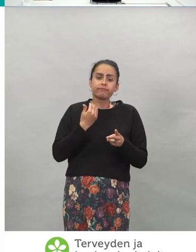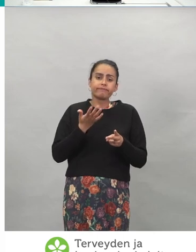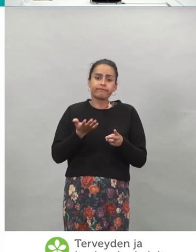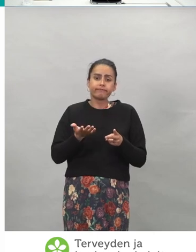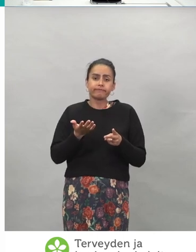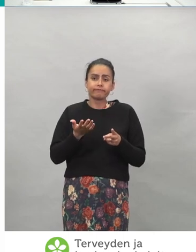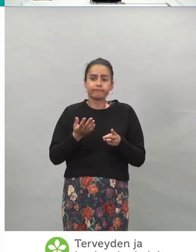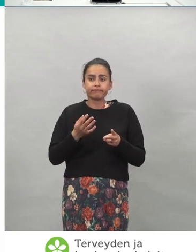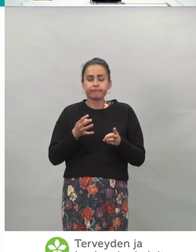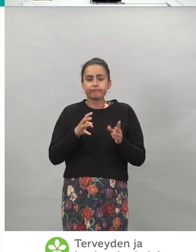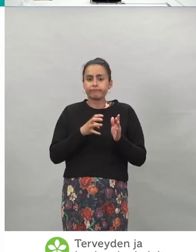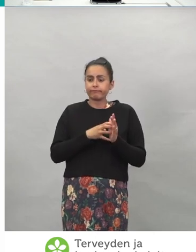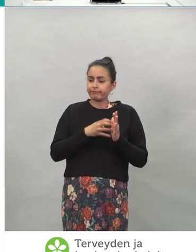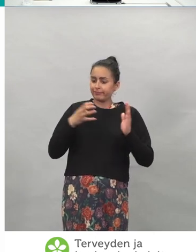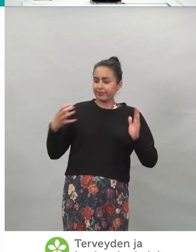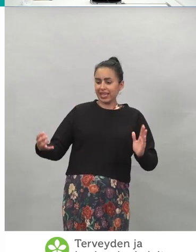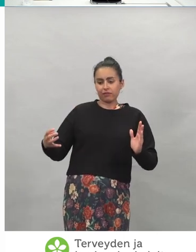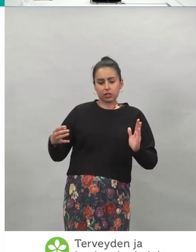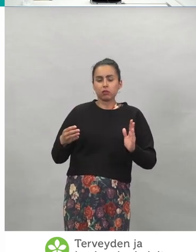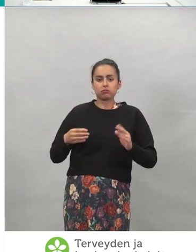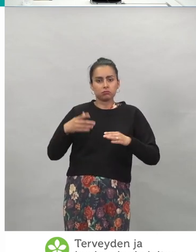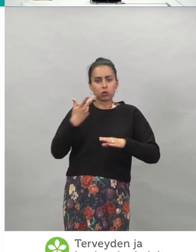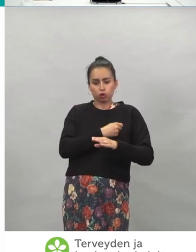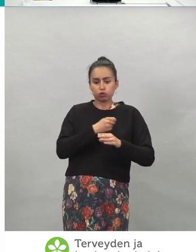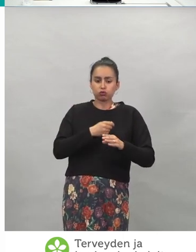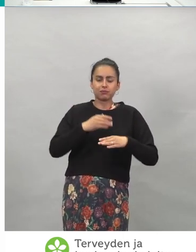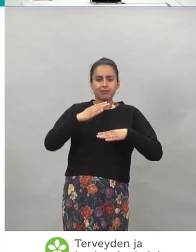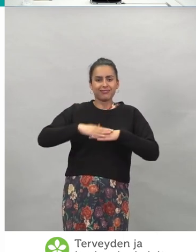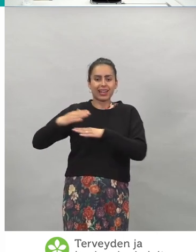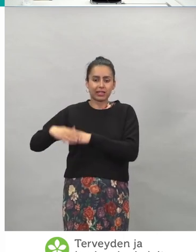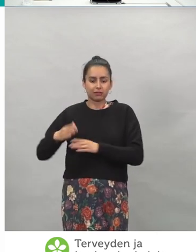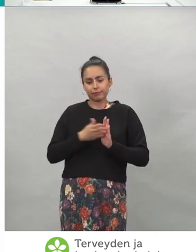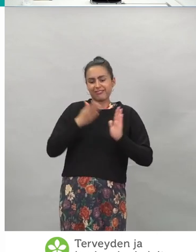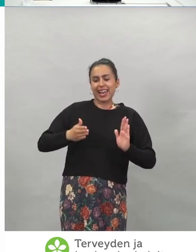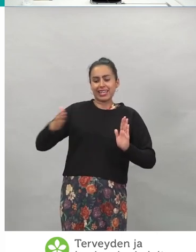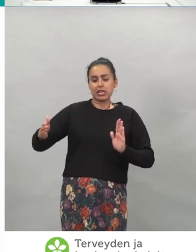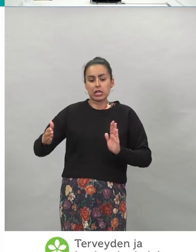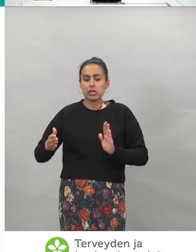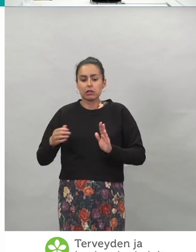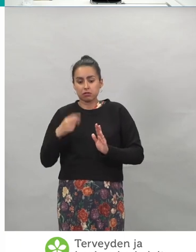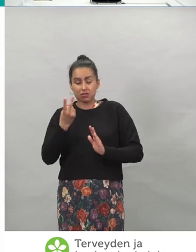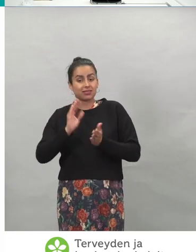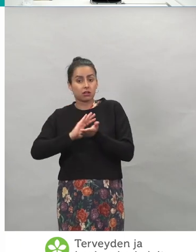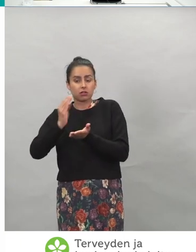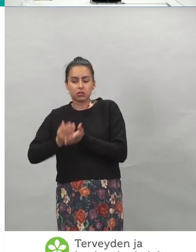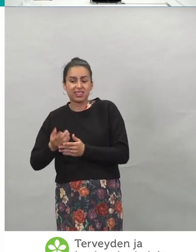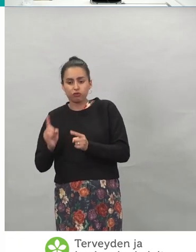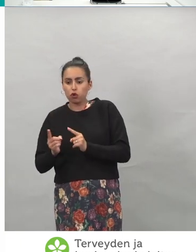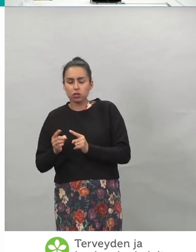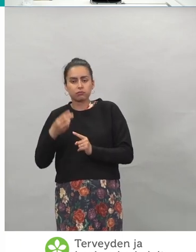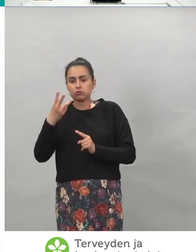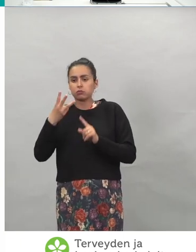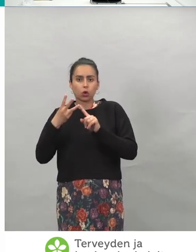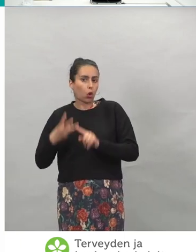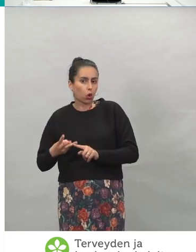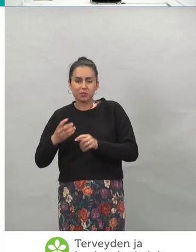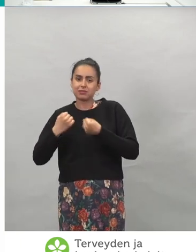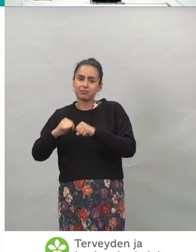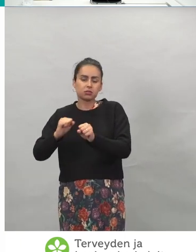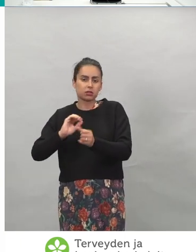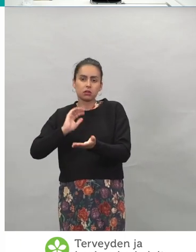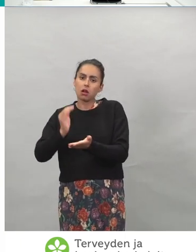neljän viikon rokotusvälillä kaksi annosta rokotetta, niin ei tule tarvitsemaan sitä kolmasta tehosteannosta